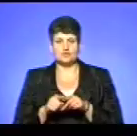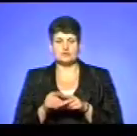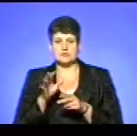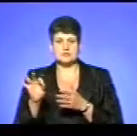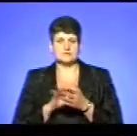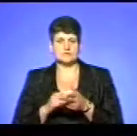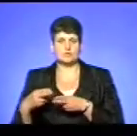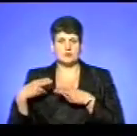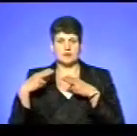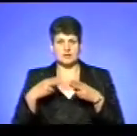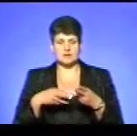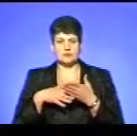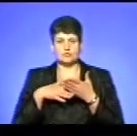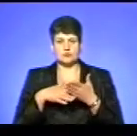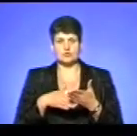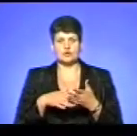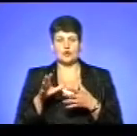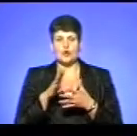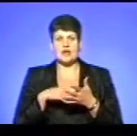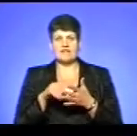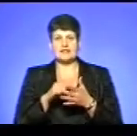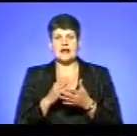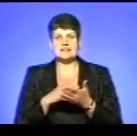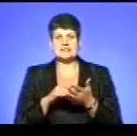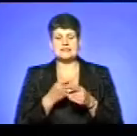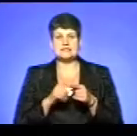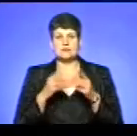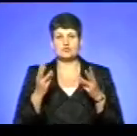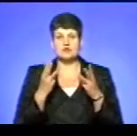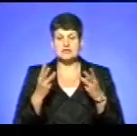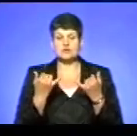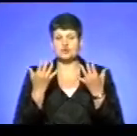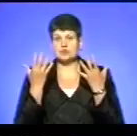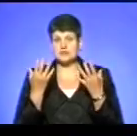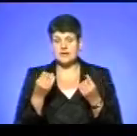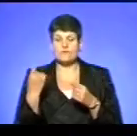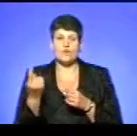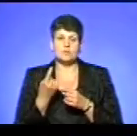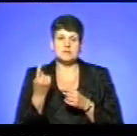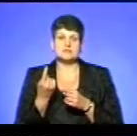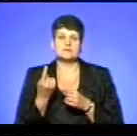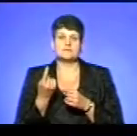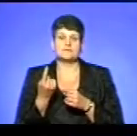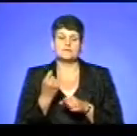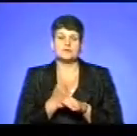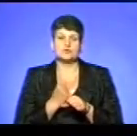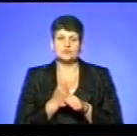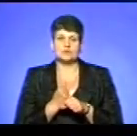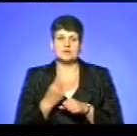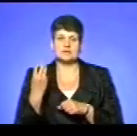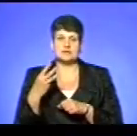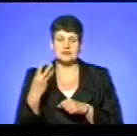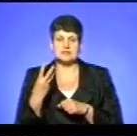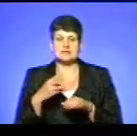і долучилися до ліквідації даної пожежі. На сьогоднішній день в області функціонує майже 30